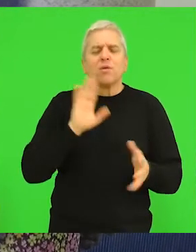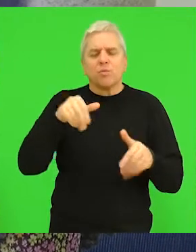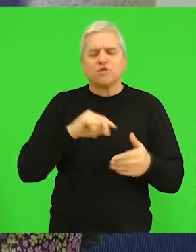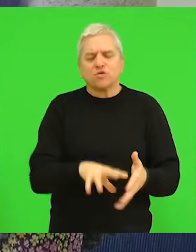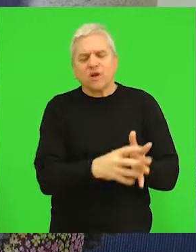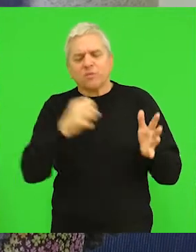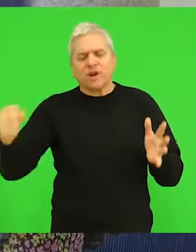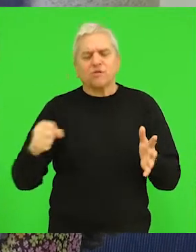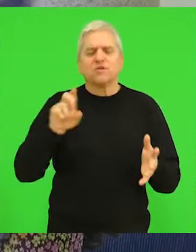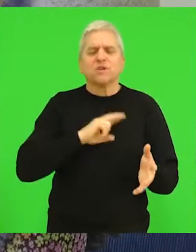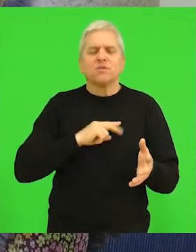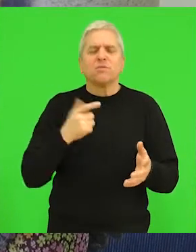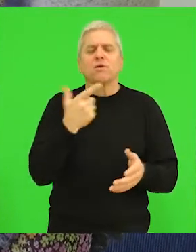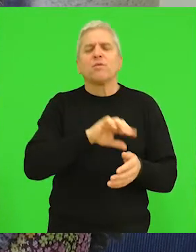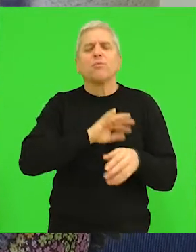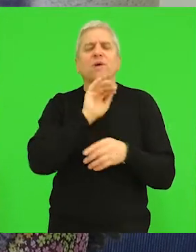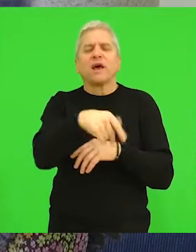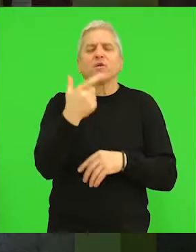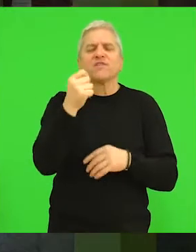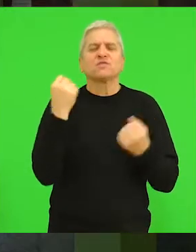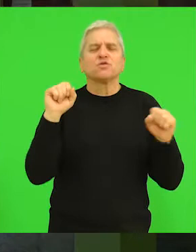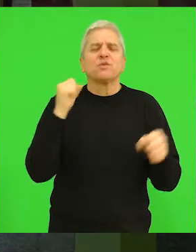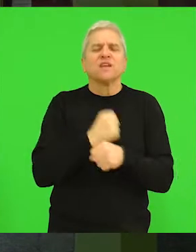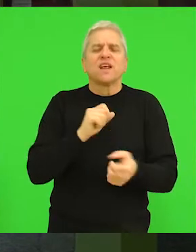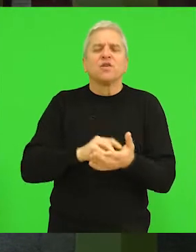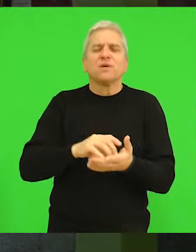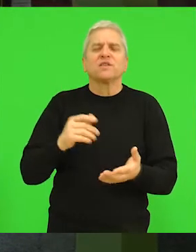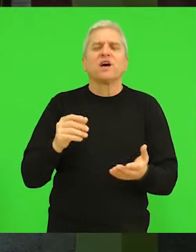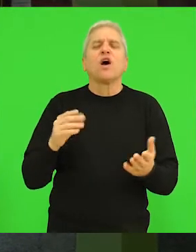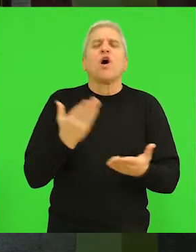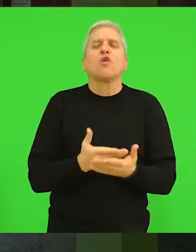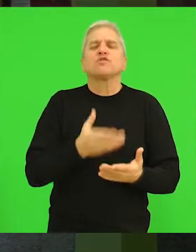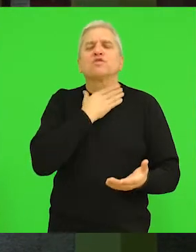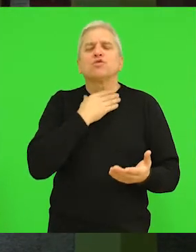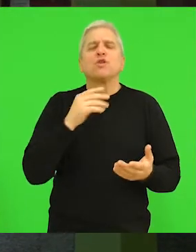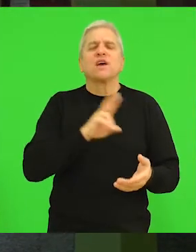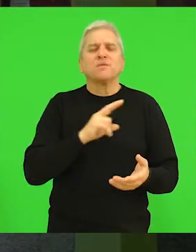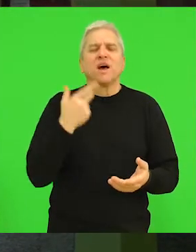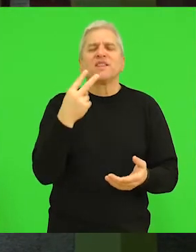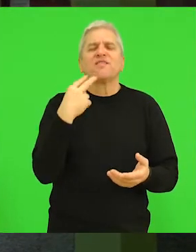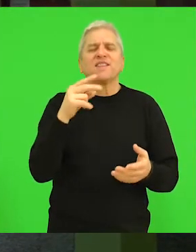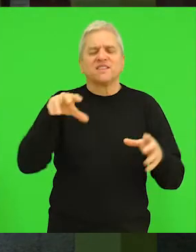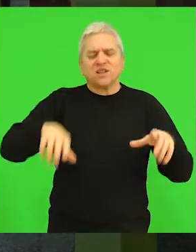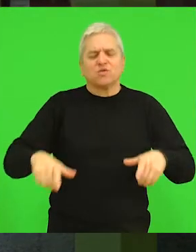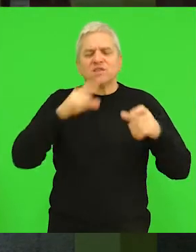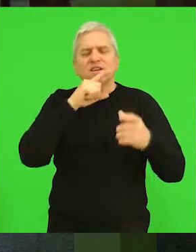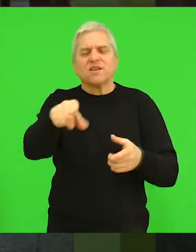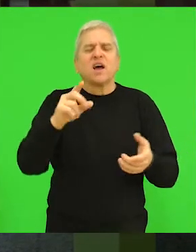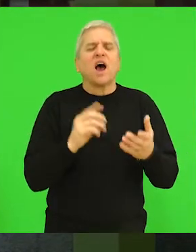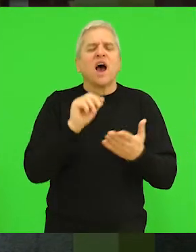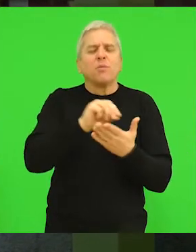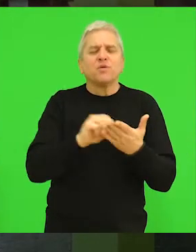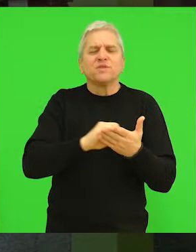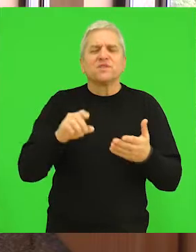preuzimanja jer imamo preko 200 slobodnih radnih mesta. Iako osnovna škola Petef i Šandor ima 20 odeljenja, kriterijumi uredbe